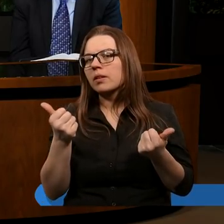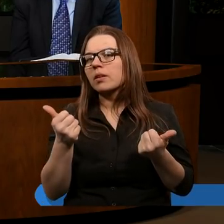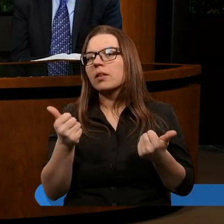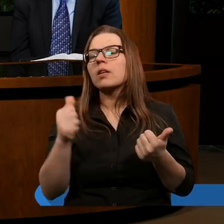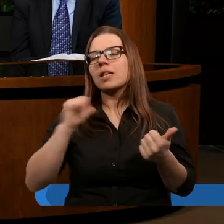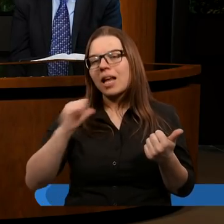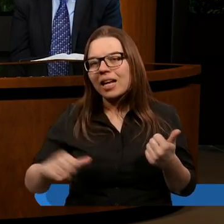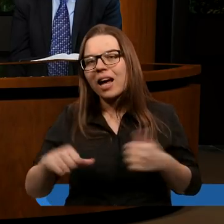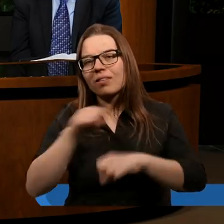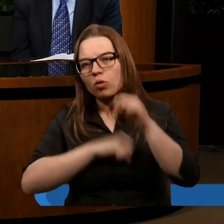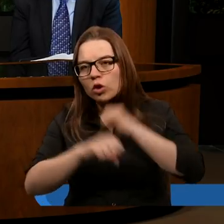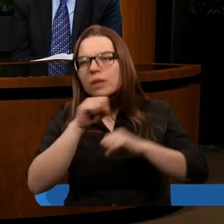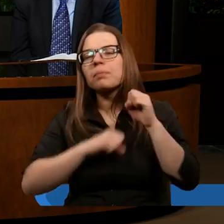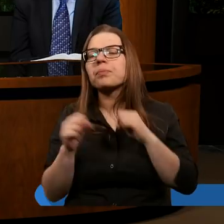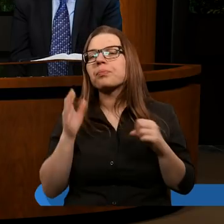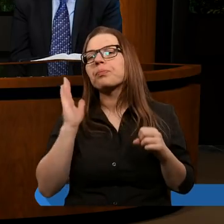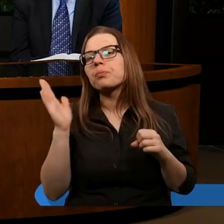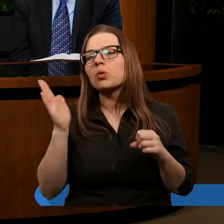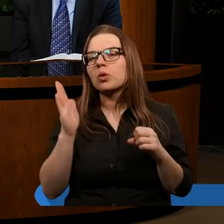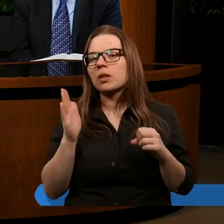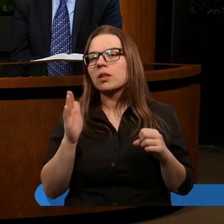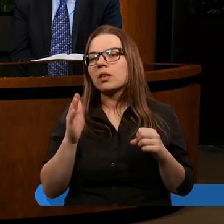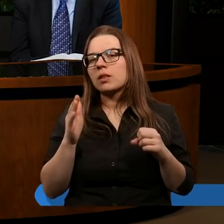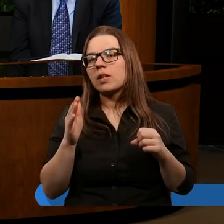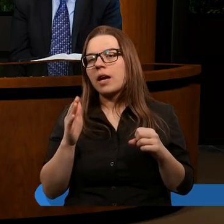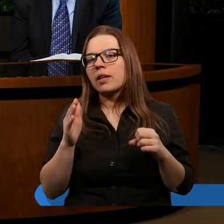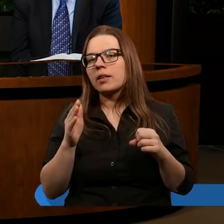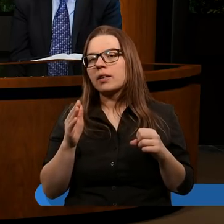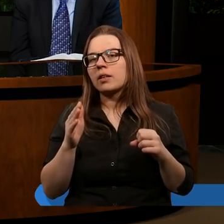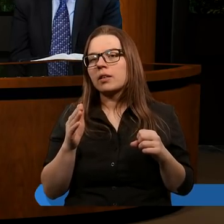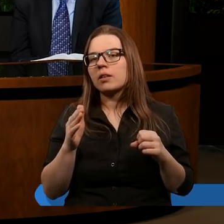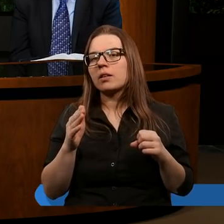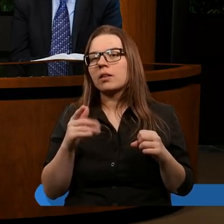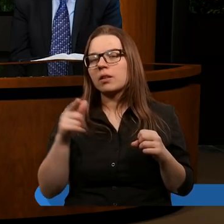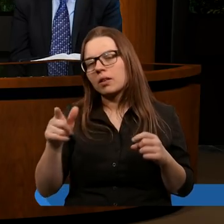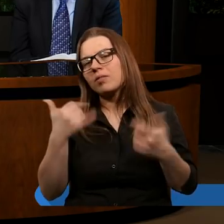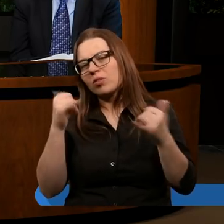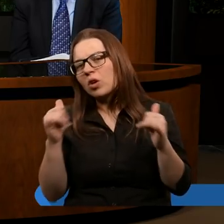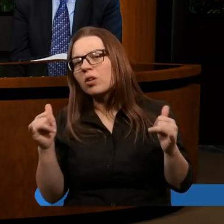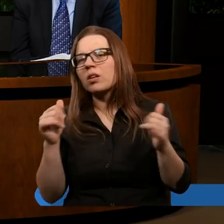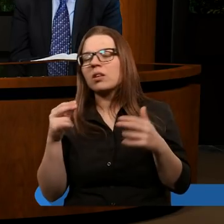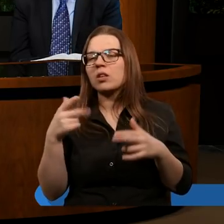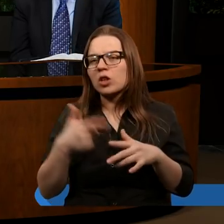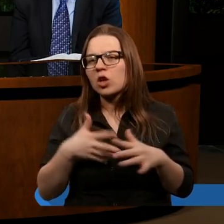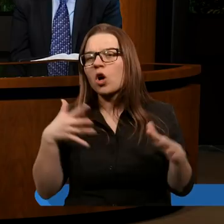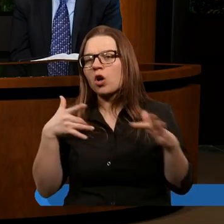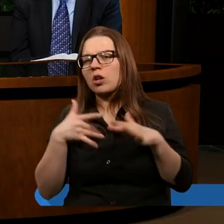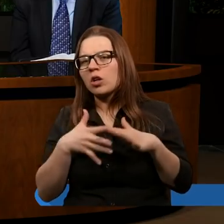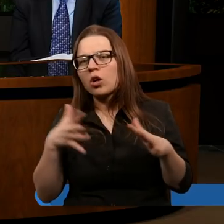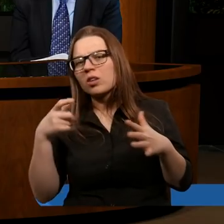cesarstwo rzymskie, a później niestety przez srogie, srogie